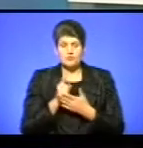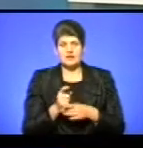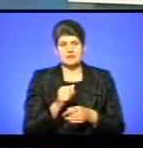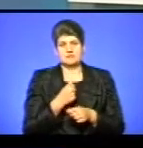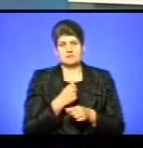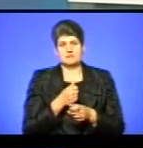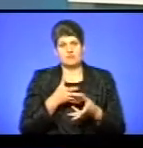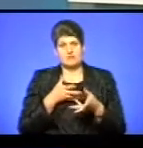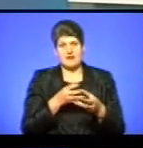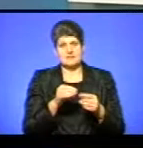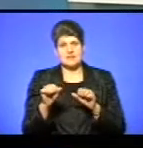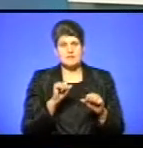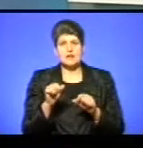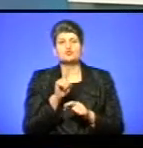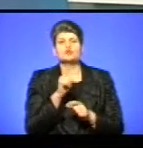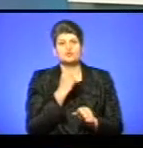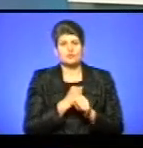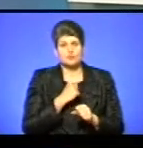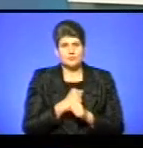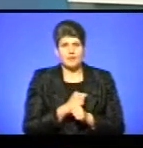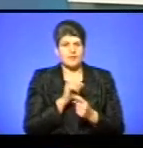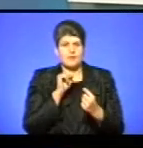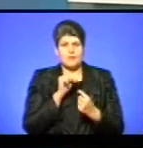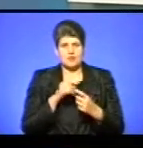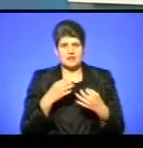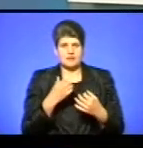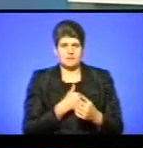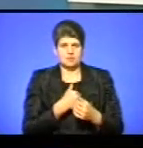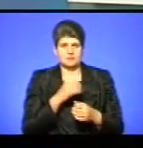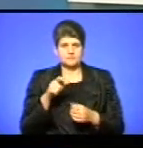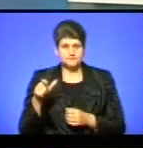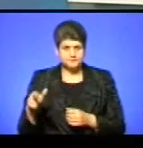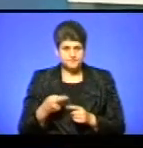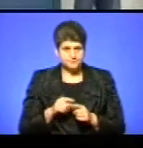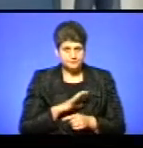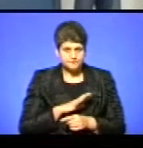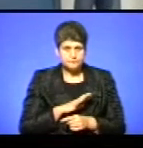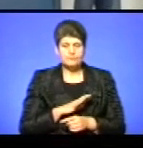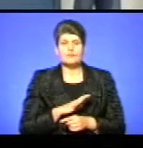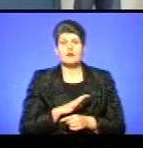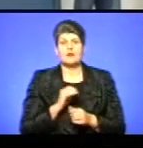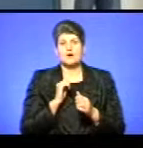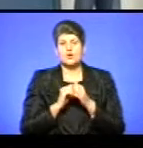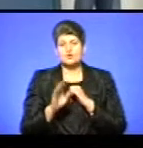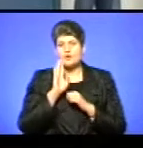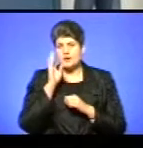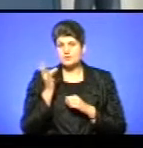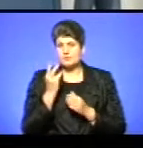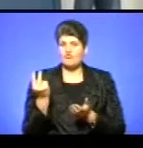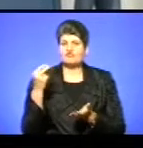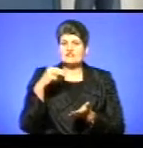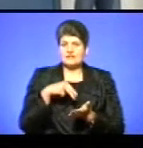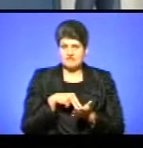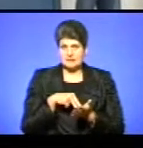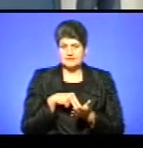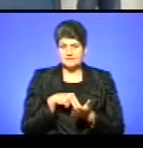має вектор вибирати, а не проти їхньої волі, щоб такі процеси відбувалися. Кожного ранку треба було вставати і йти